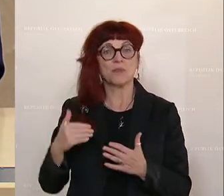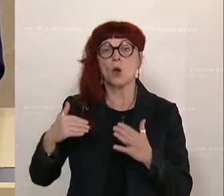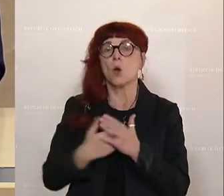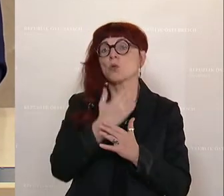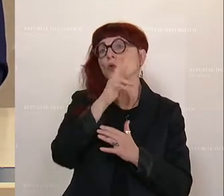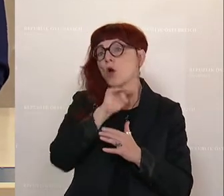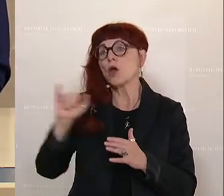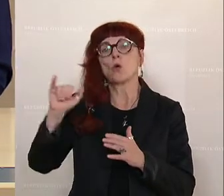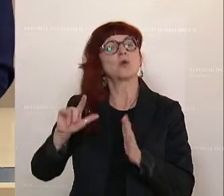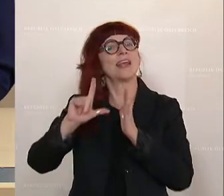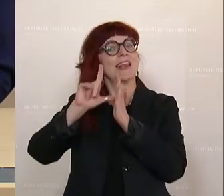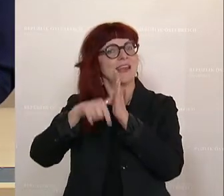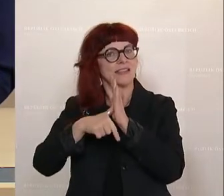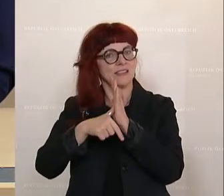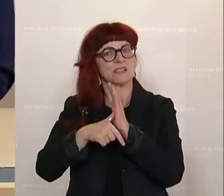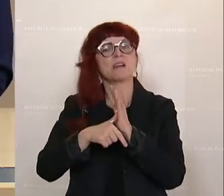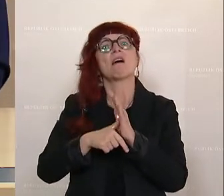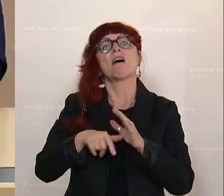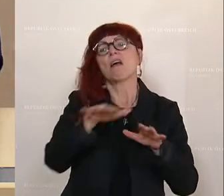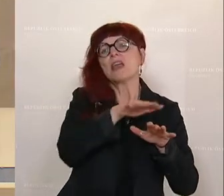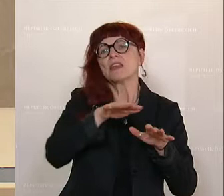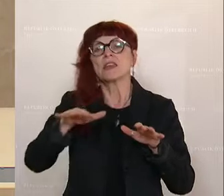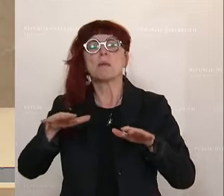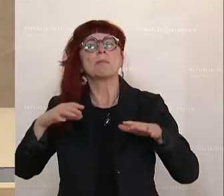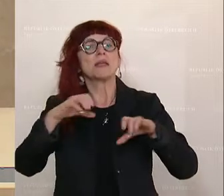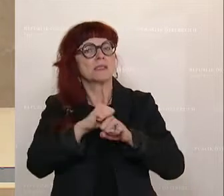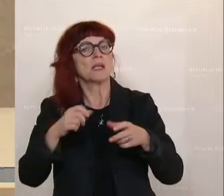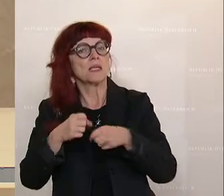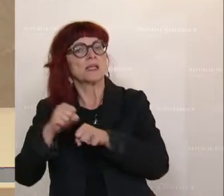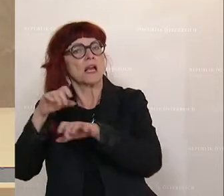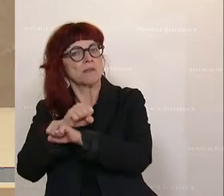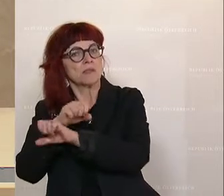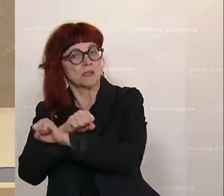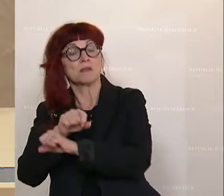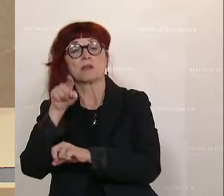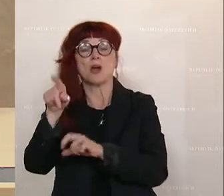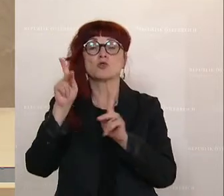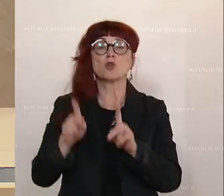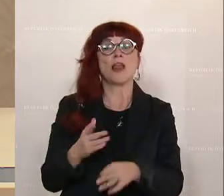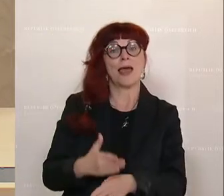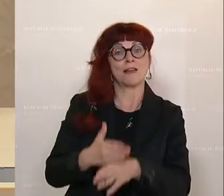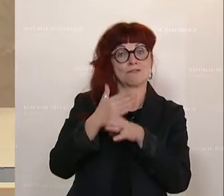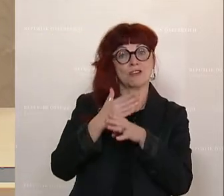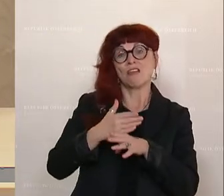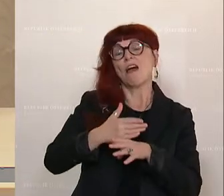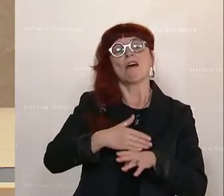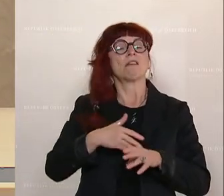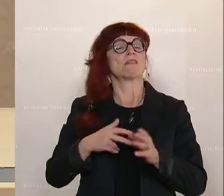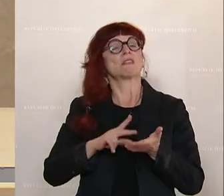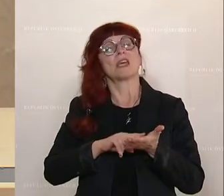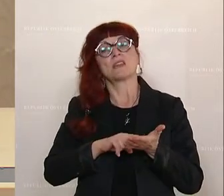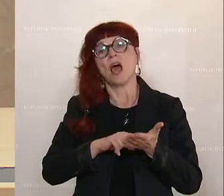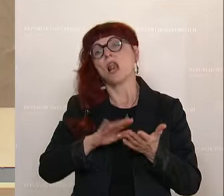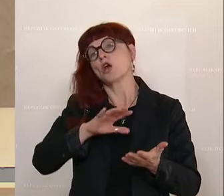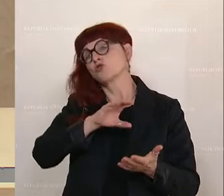interdisziplären Ansatz ihren Beitrag dazu leisten, digitale Chancen in allen Bereichen von der Bildung